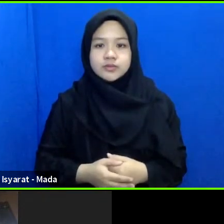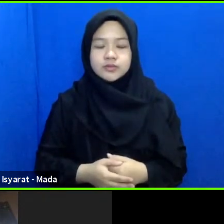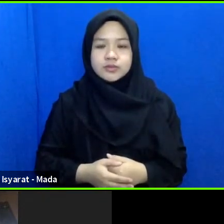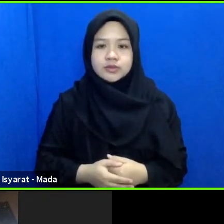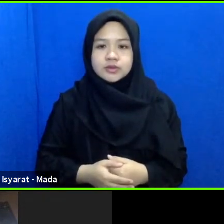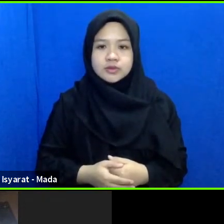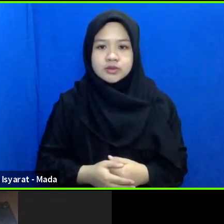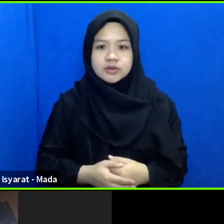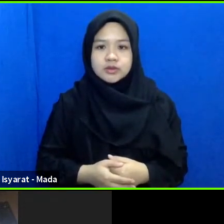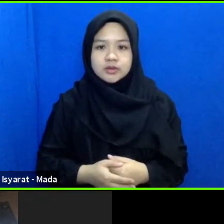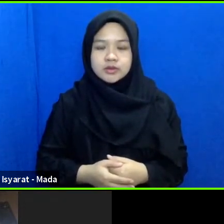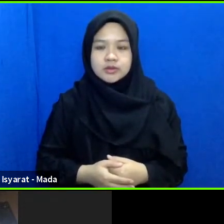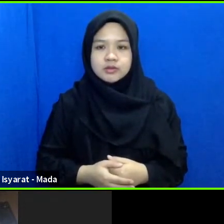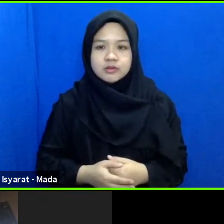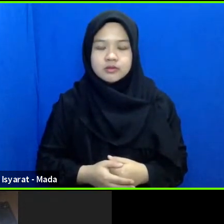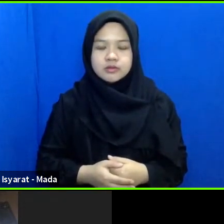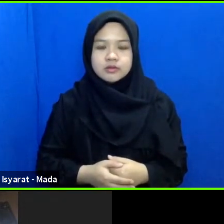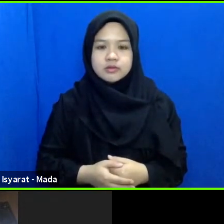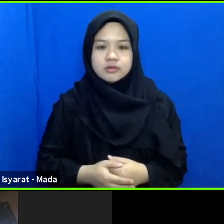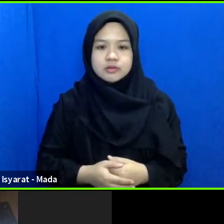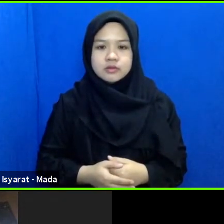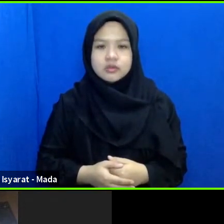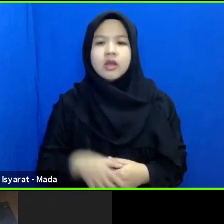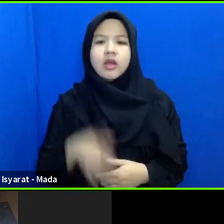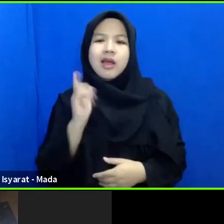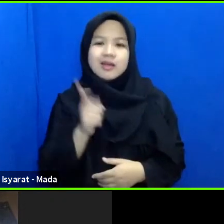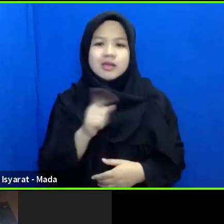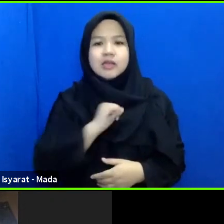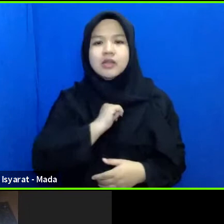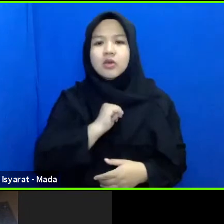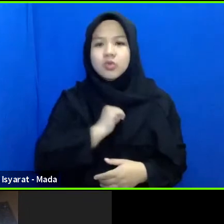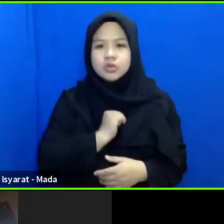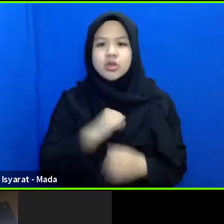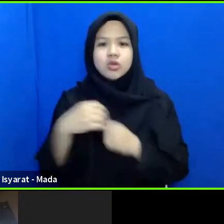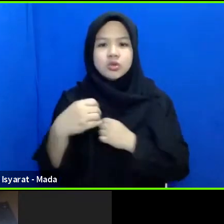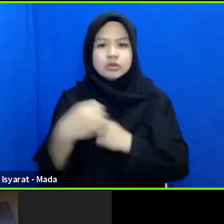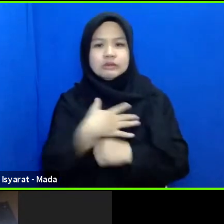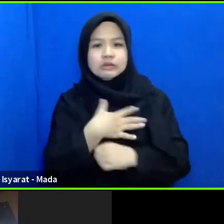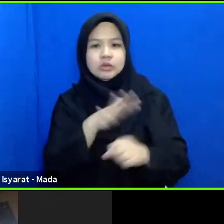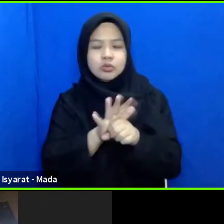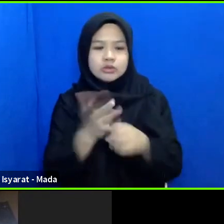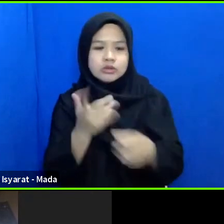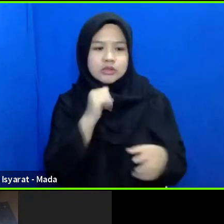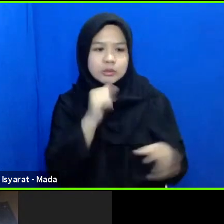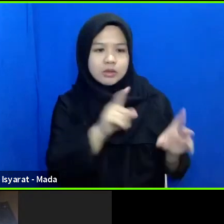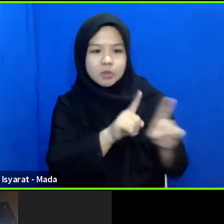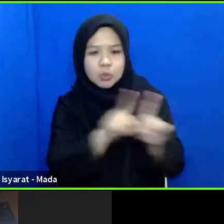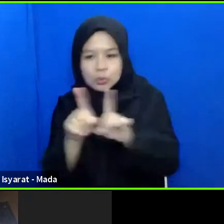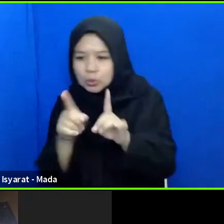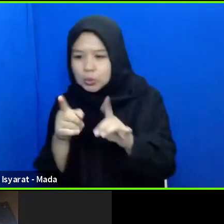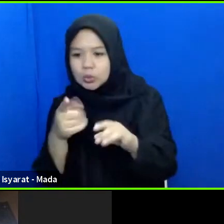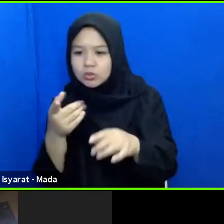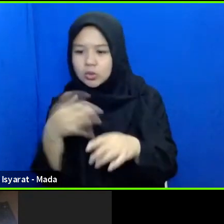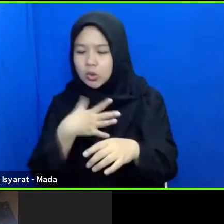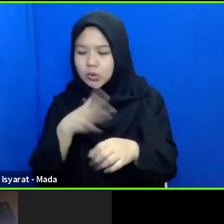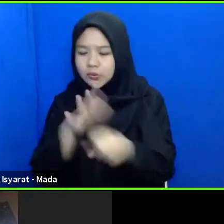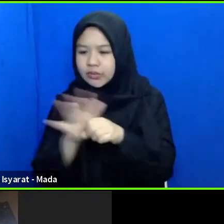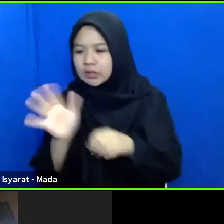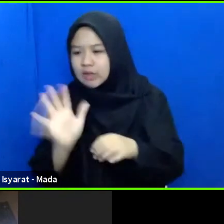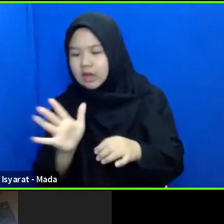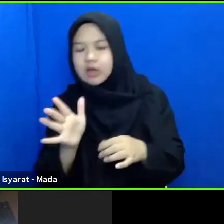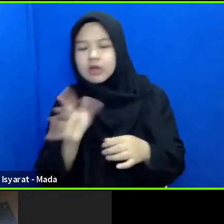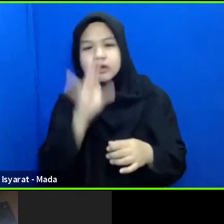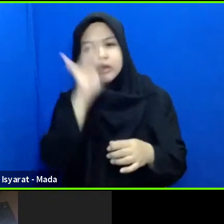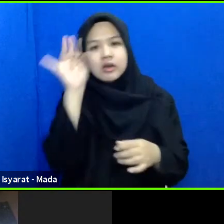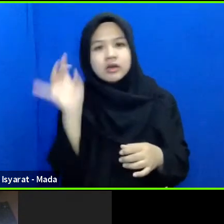tentunya ada ketakutan dalam COVID-19 ini kaitan siapa yang menuntunnya tidak COVID-19 dan sebagainya nah